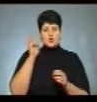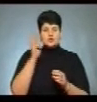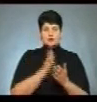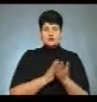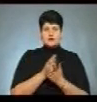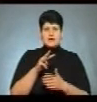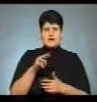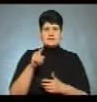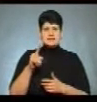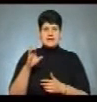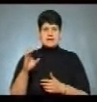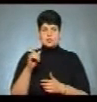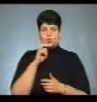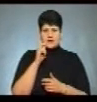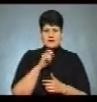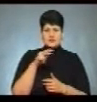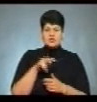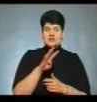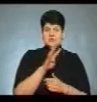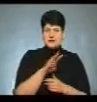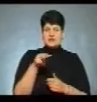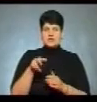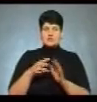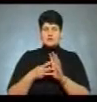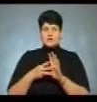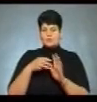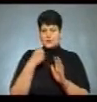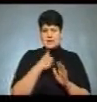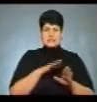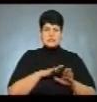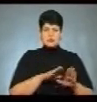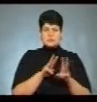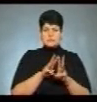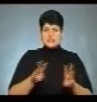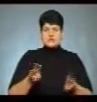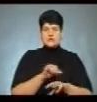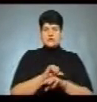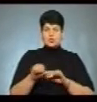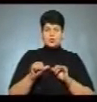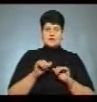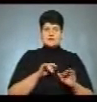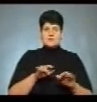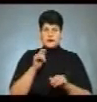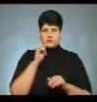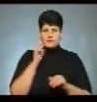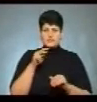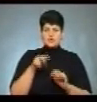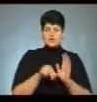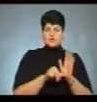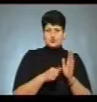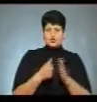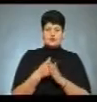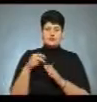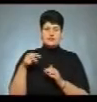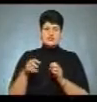МЗС України. У 2004-му, 2008-му роках – заступник міністра закордонних справ України. З 2006-го до